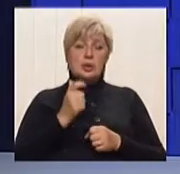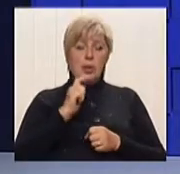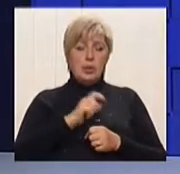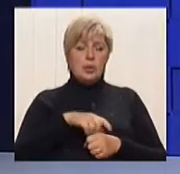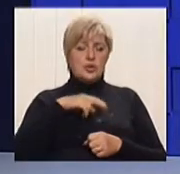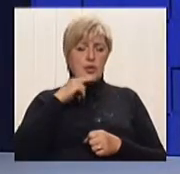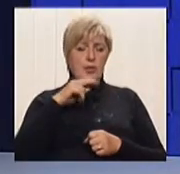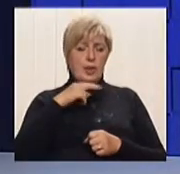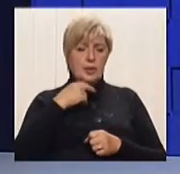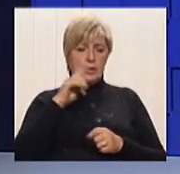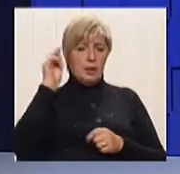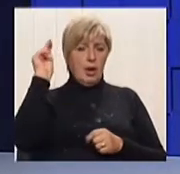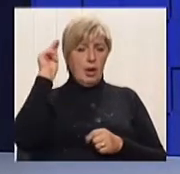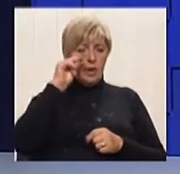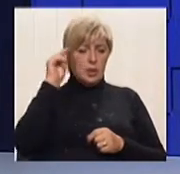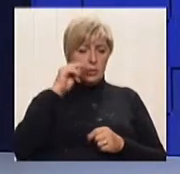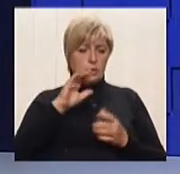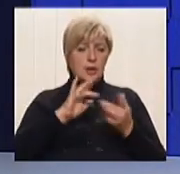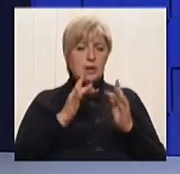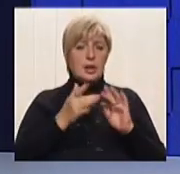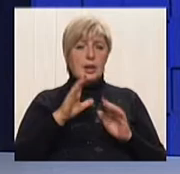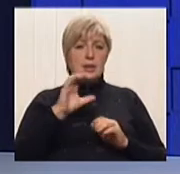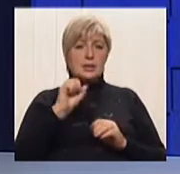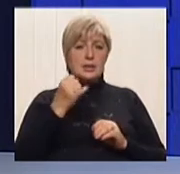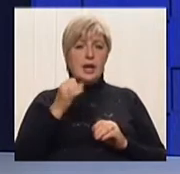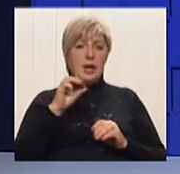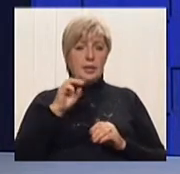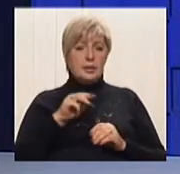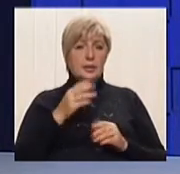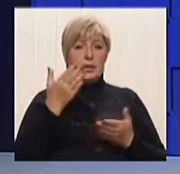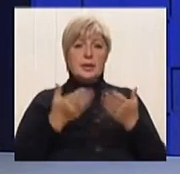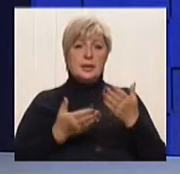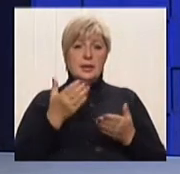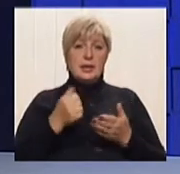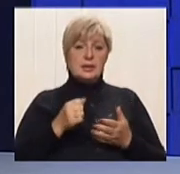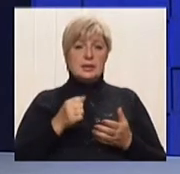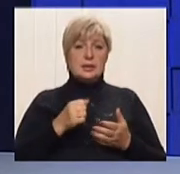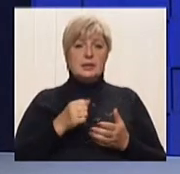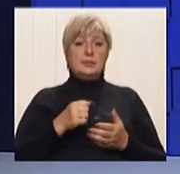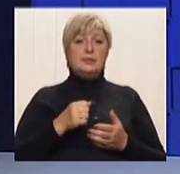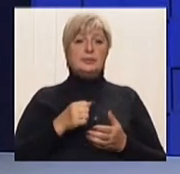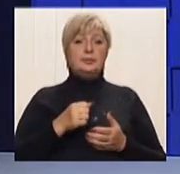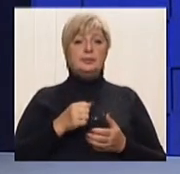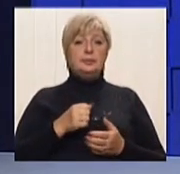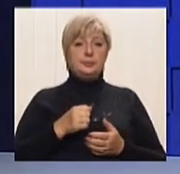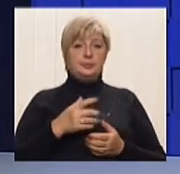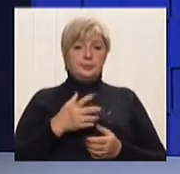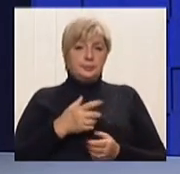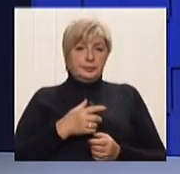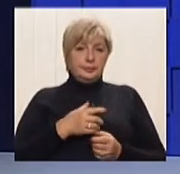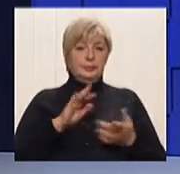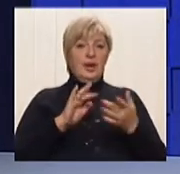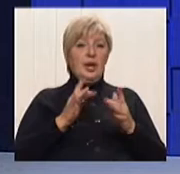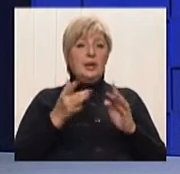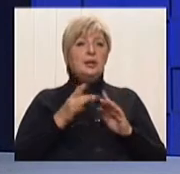зашли, смотрите, що там написано. Якщо на сайте нет, як це просто сказати, ні папи, ні мамы, то есть непонятно. Просто інтернет